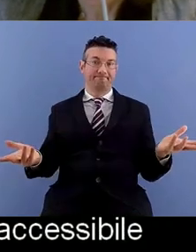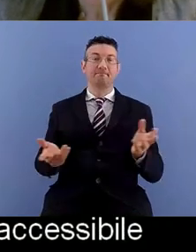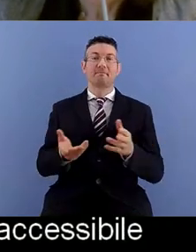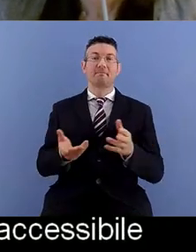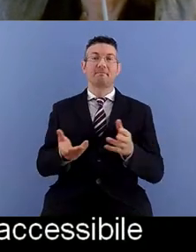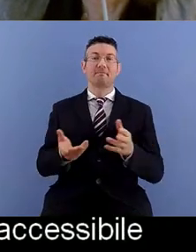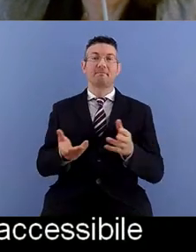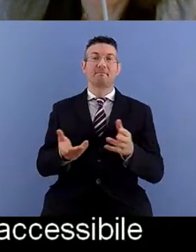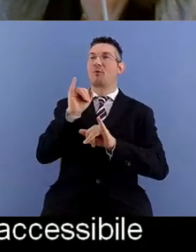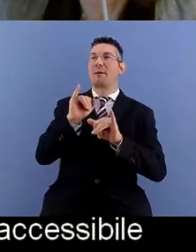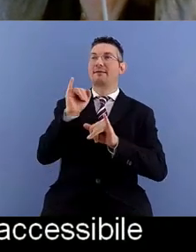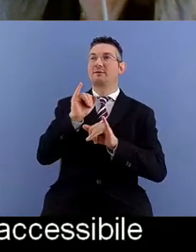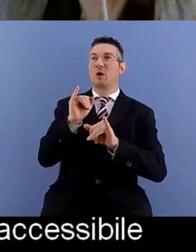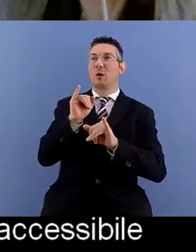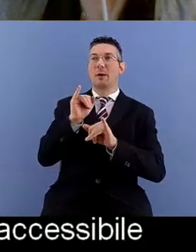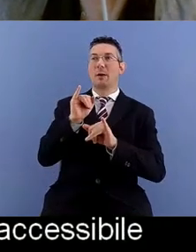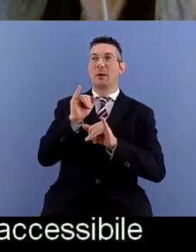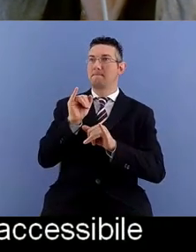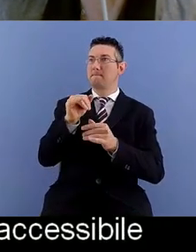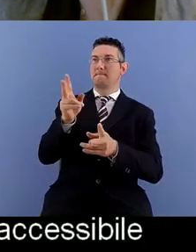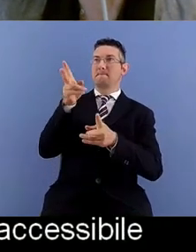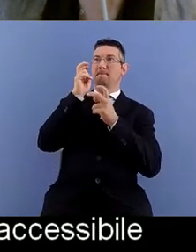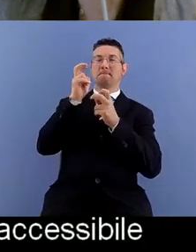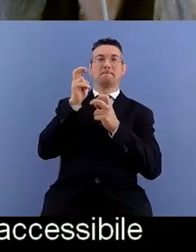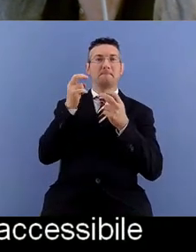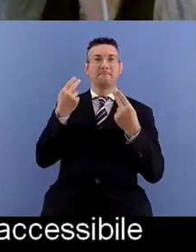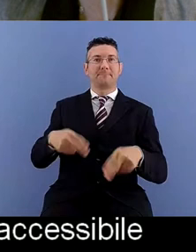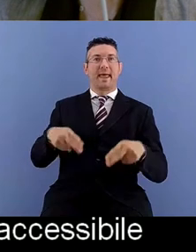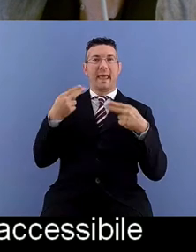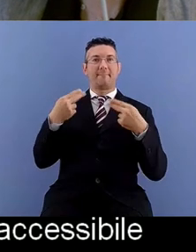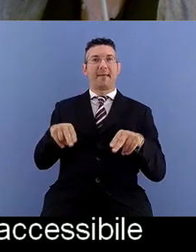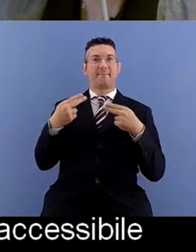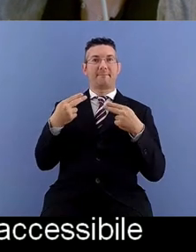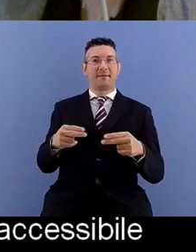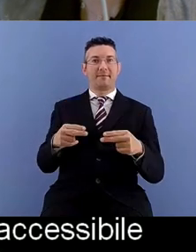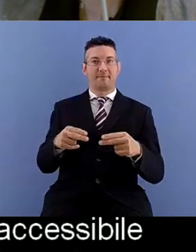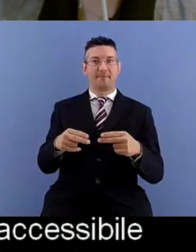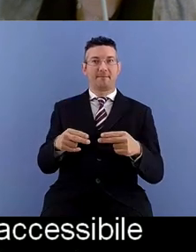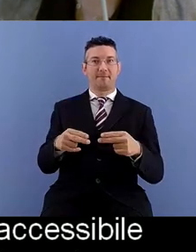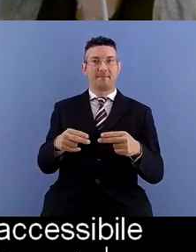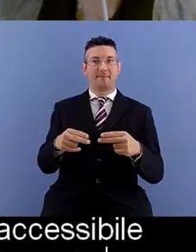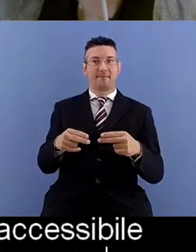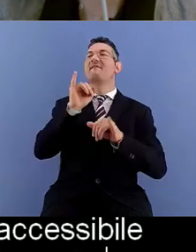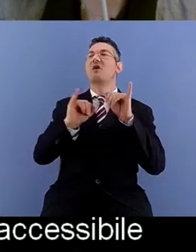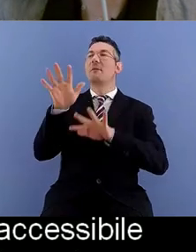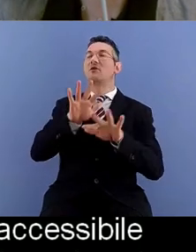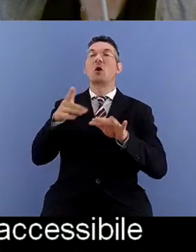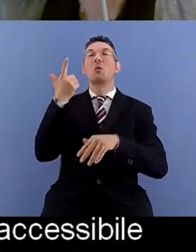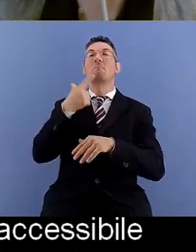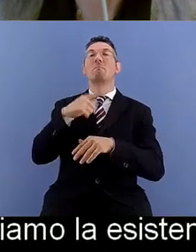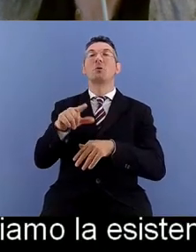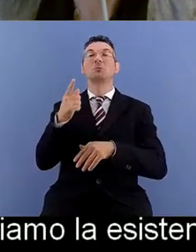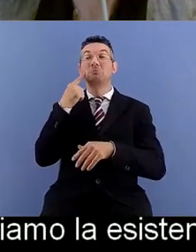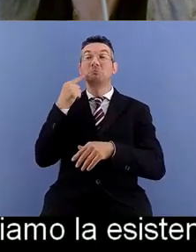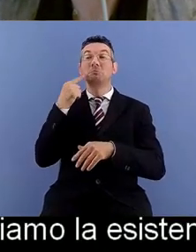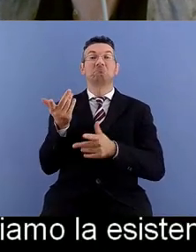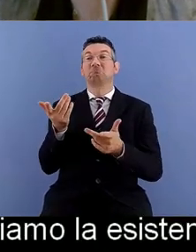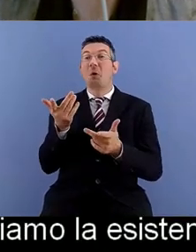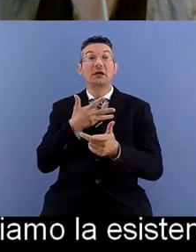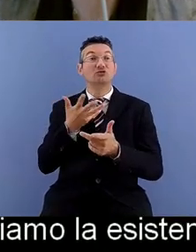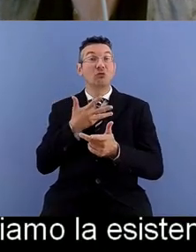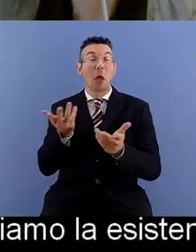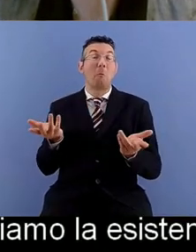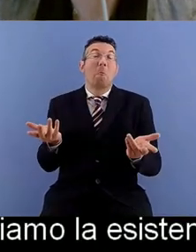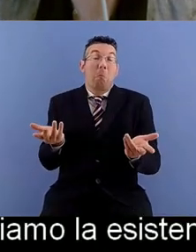non ci arriva perché ne ignoriamo l'esistenza e perché non arriva sui media che in